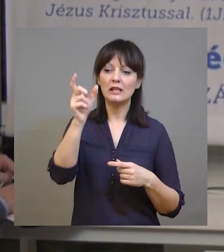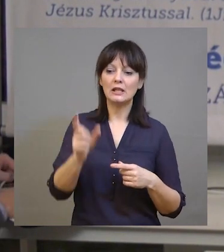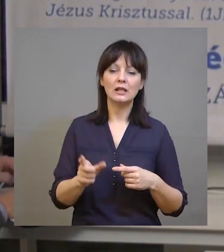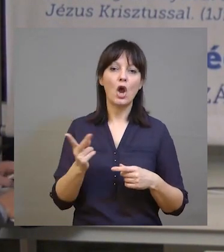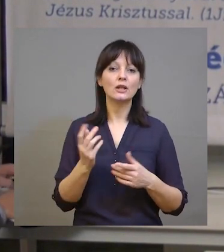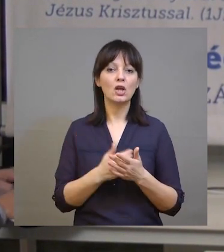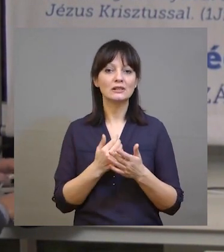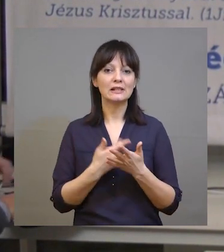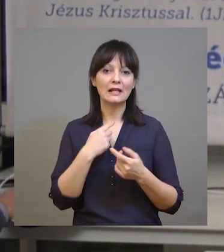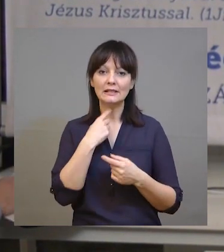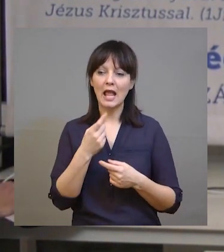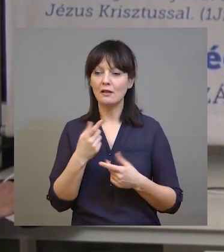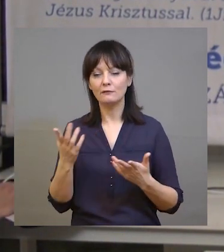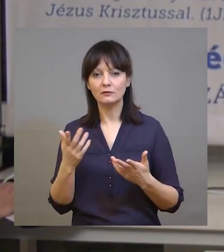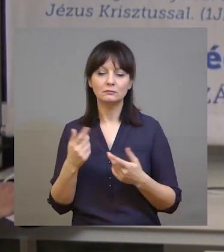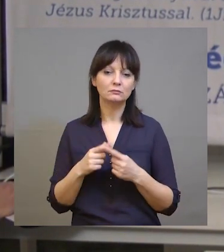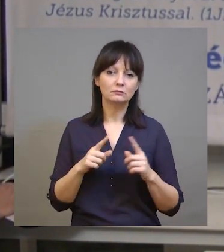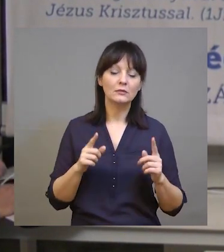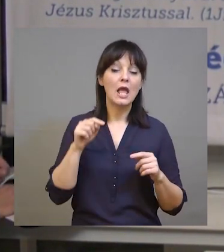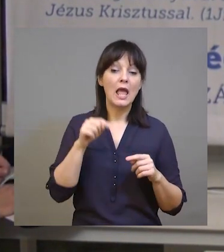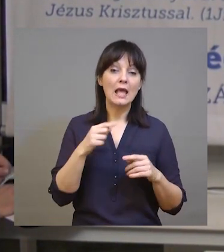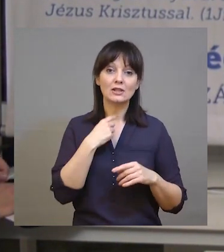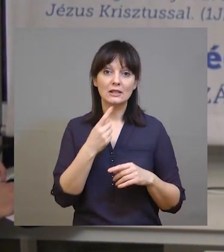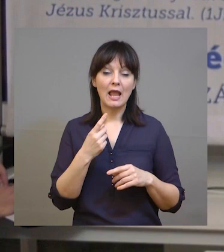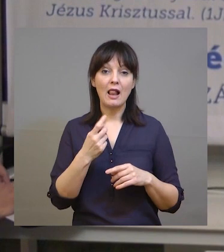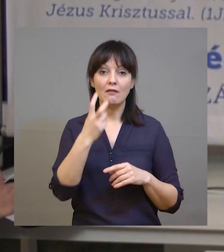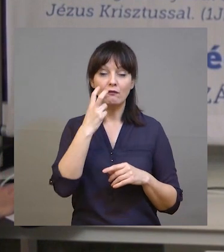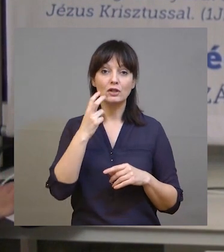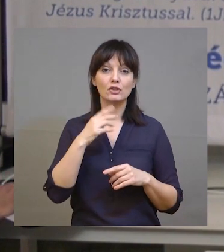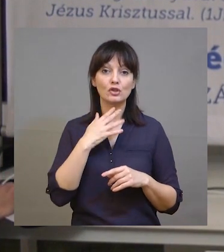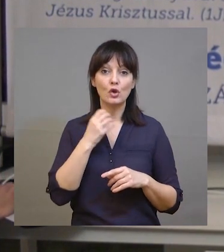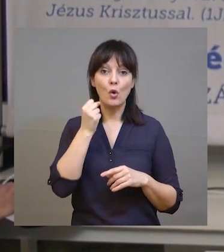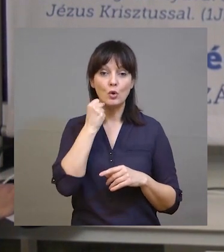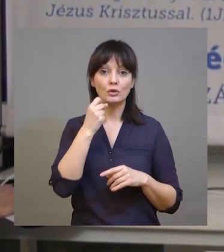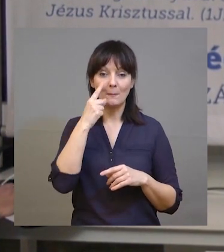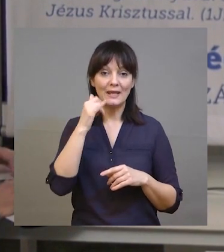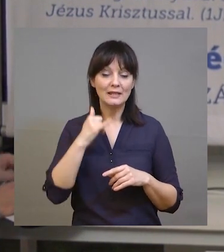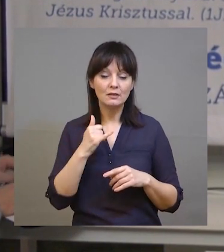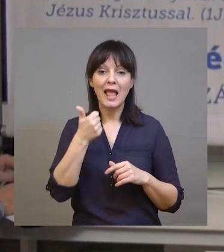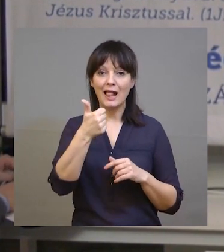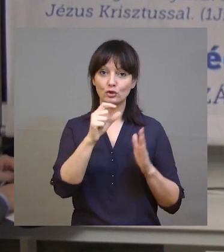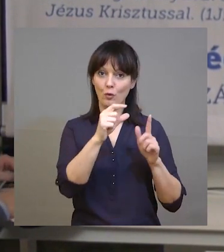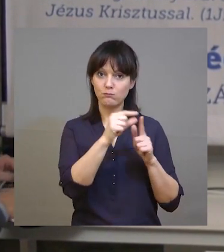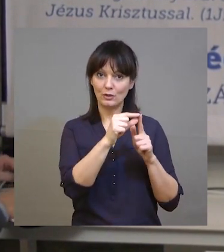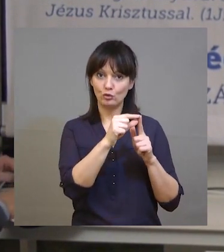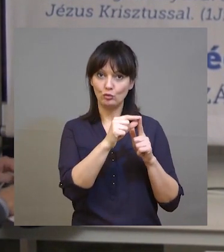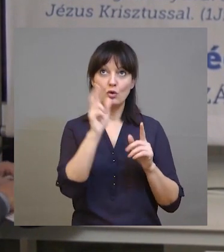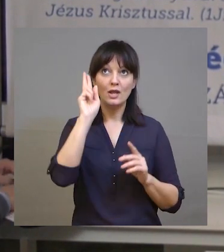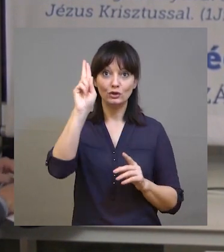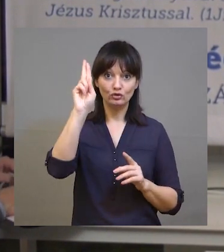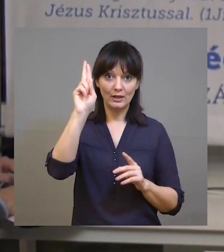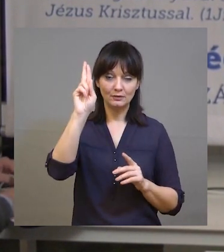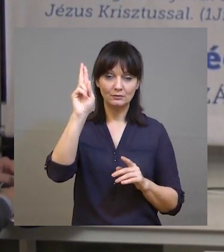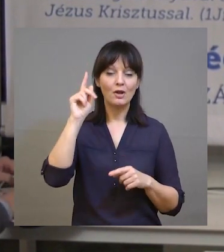vagyunk, akik használjuk ezeket a nyelveket. Ez a nyelv, az Örmény nyelv úgy kezdődik, az első betűje,